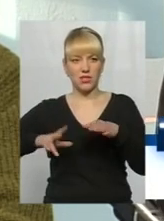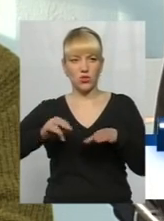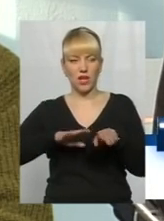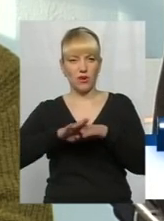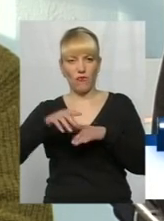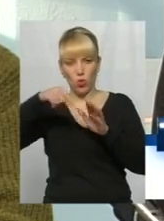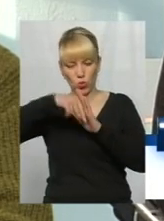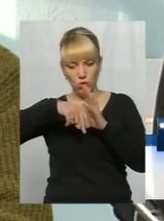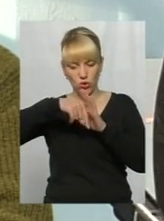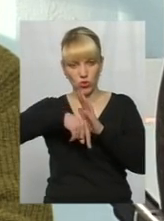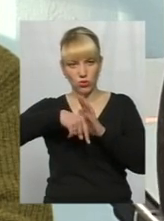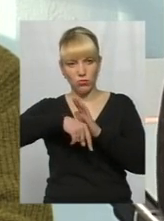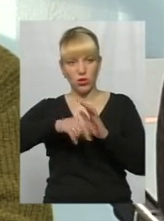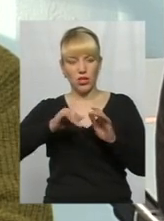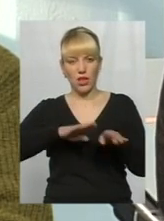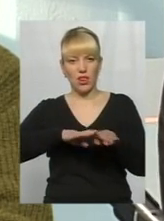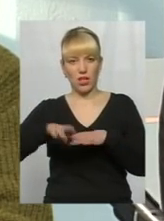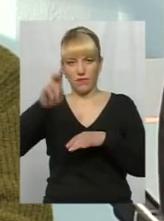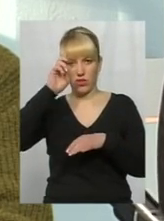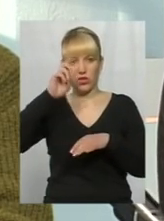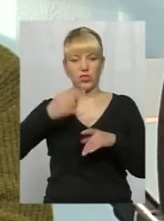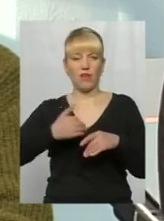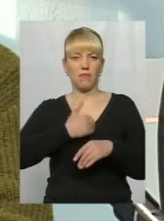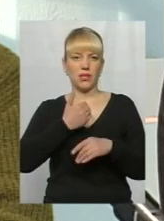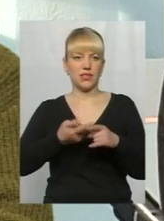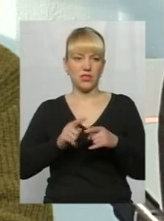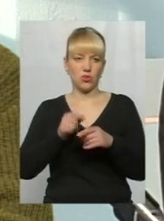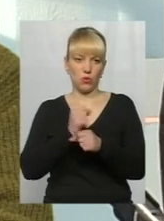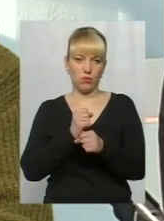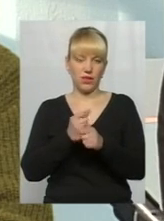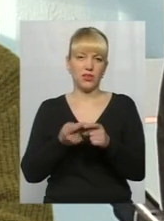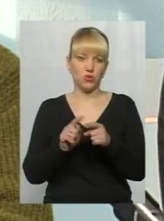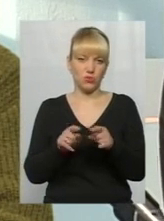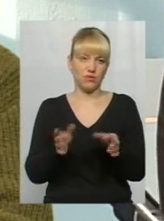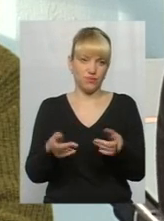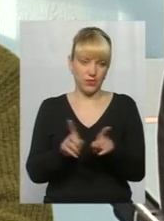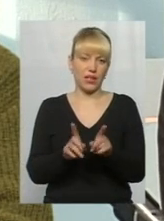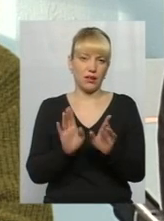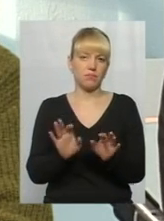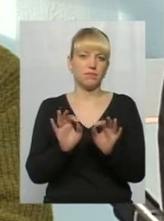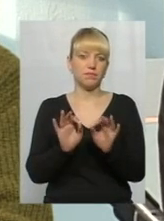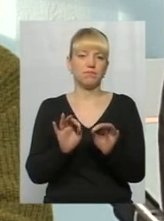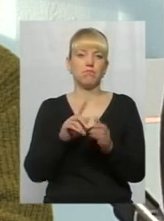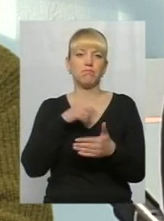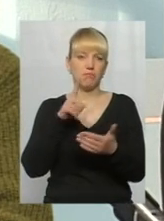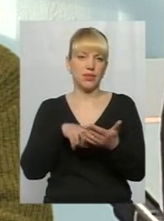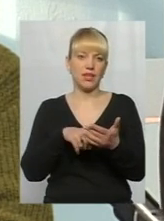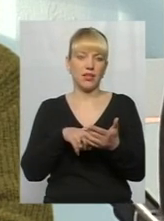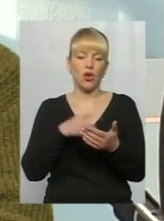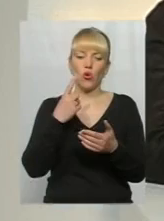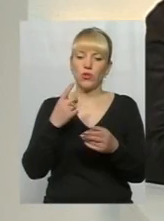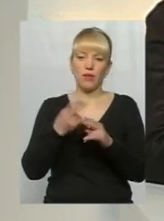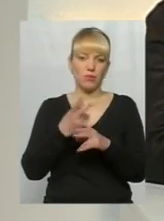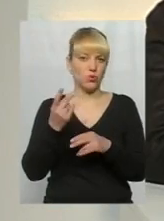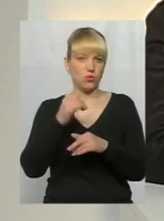внутрішньому і на рівні держава прагне це зробити. Тут таке, знаєте, питання риторичне. Одно без другого не